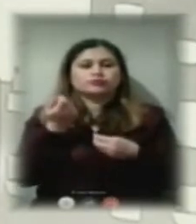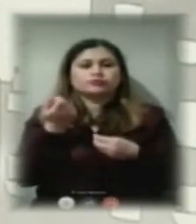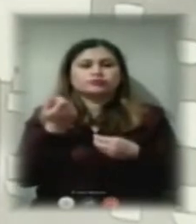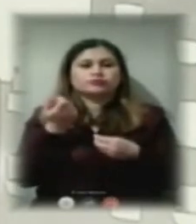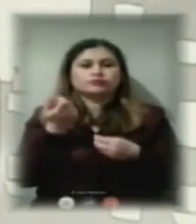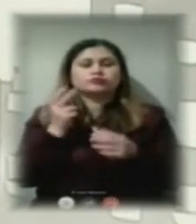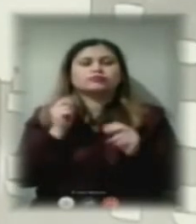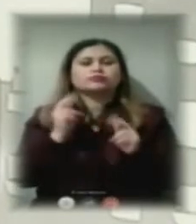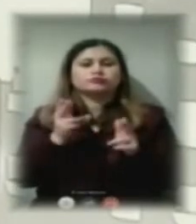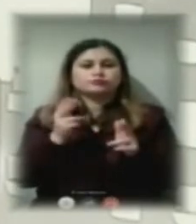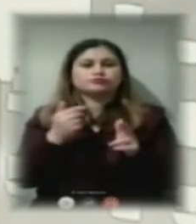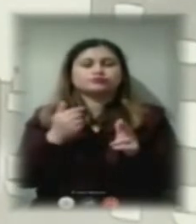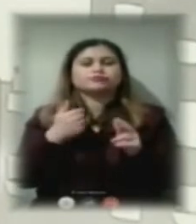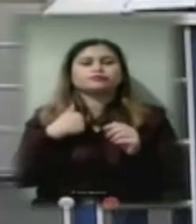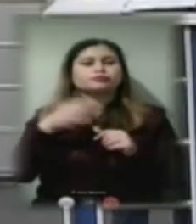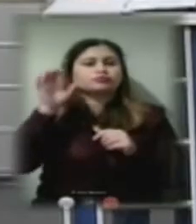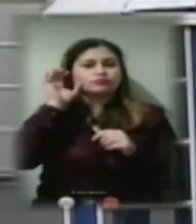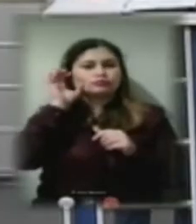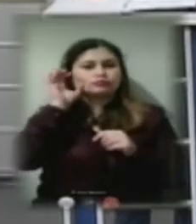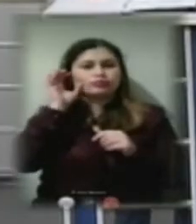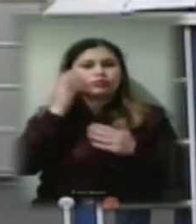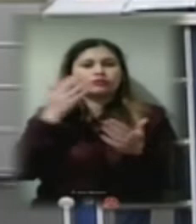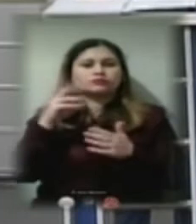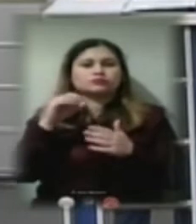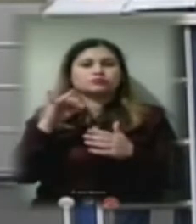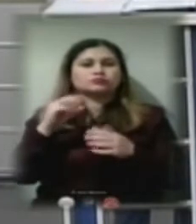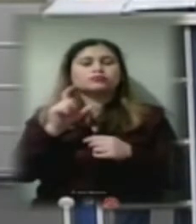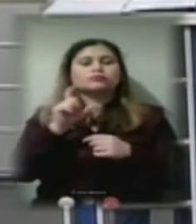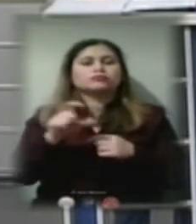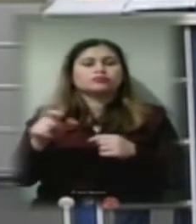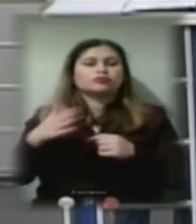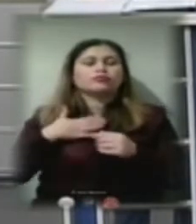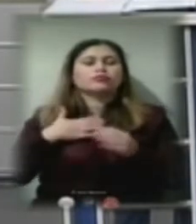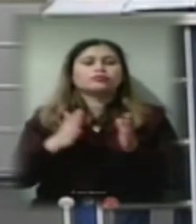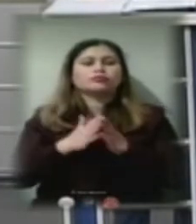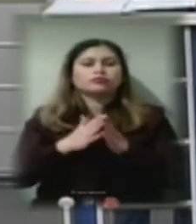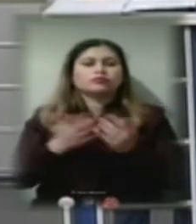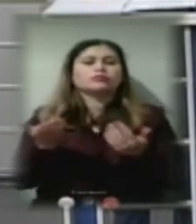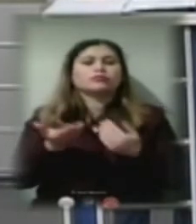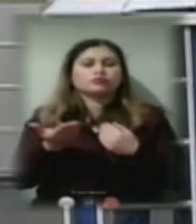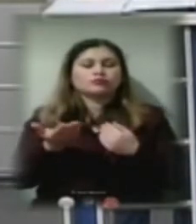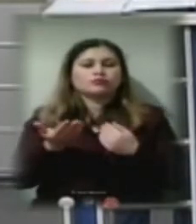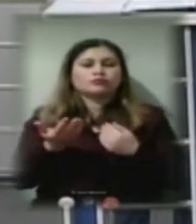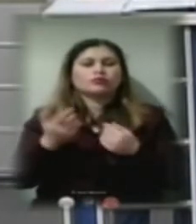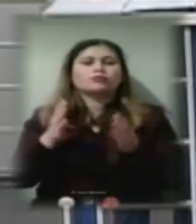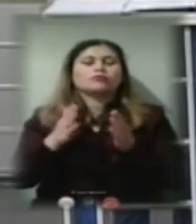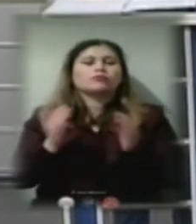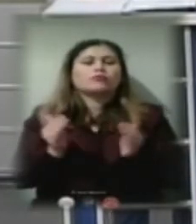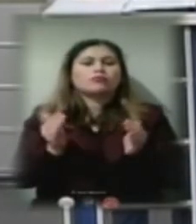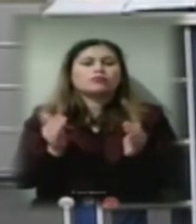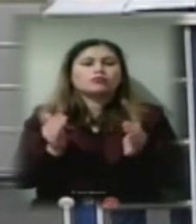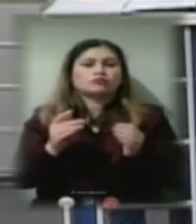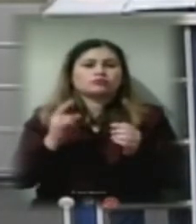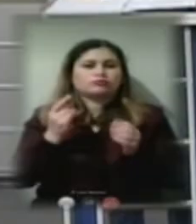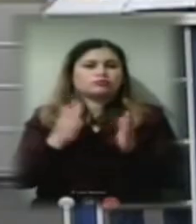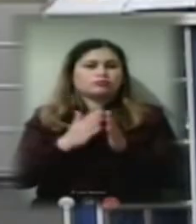прислухався до тієї частини мешканців наших будинків, в яких малі діти, в яких там люди